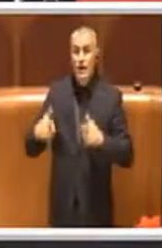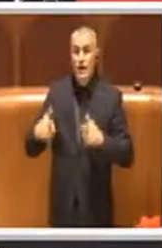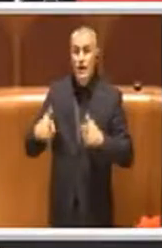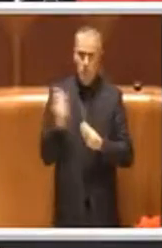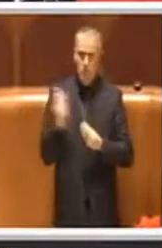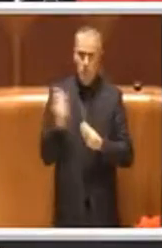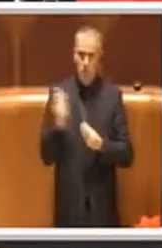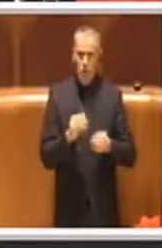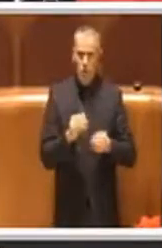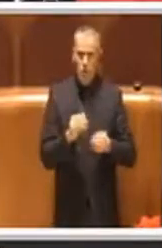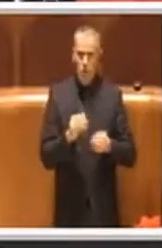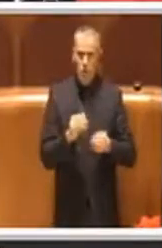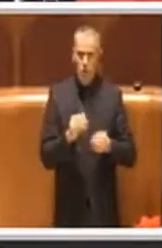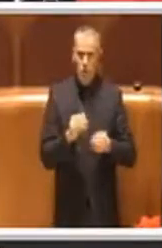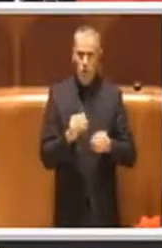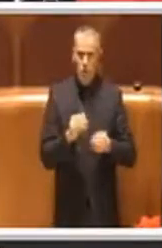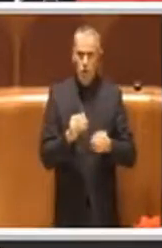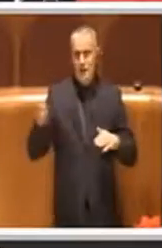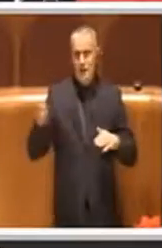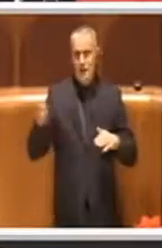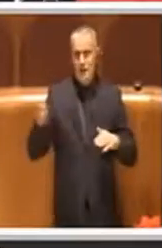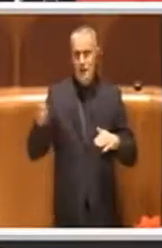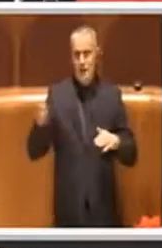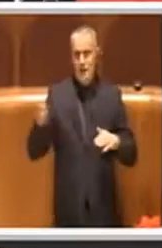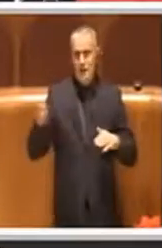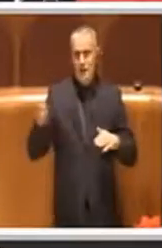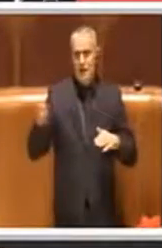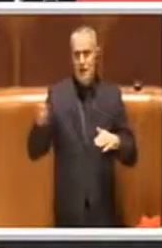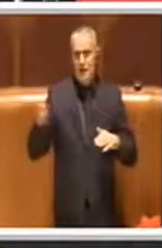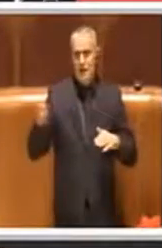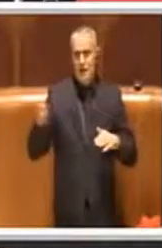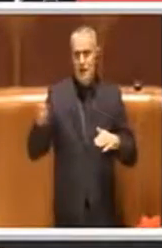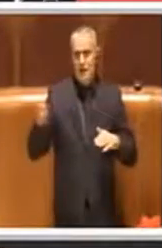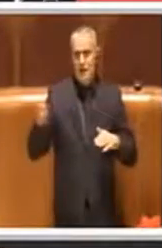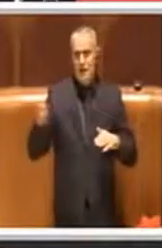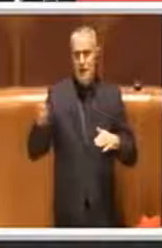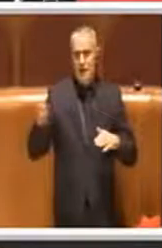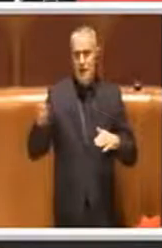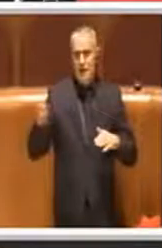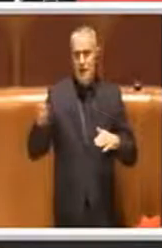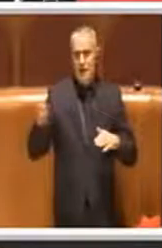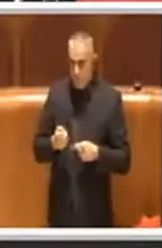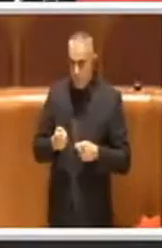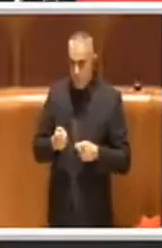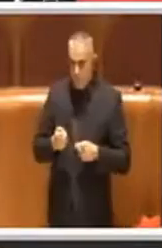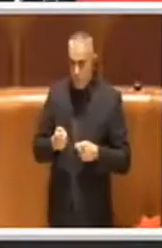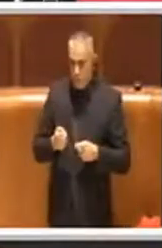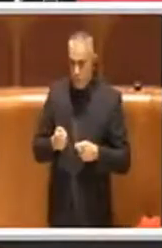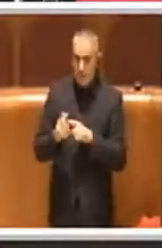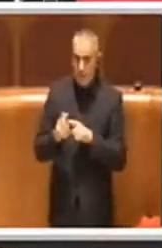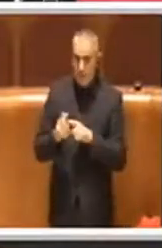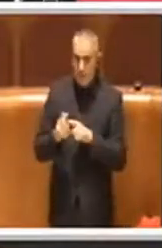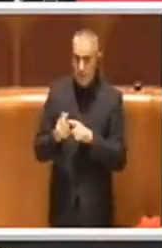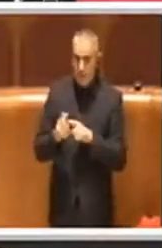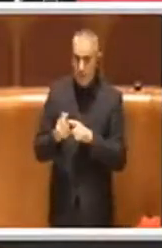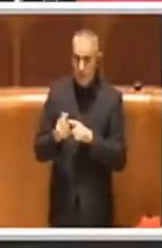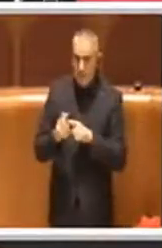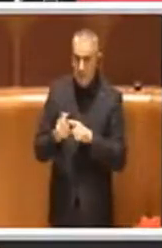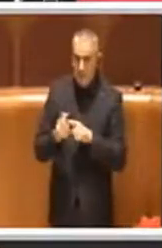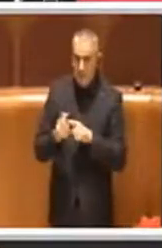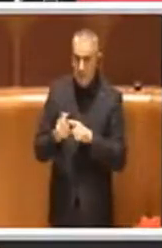ormai è in scadenza e quindi anche visti i costi doveva essere comunque una soluzione transitoria.